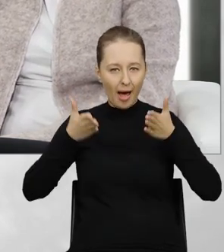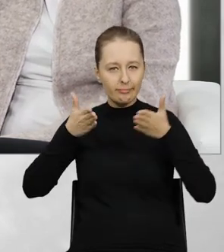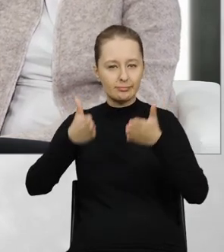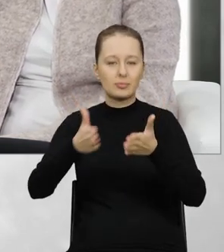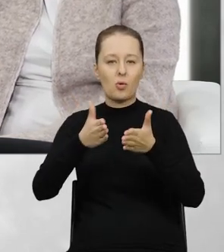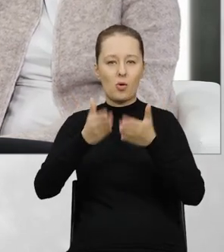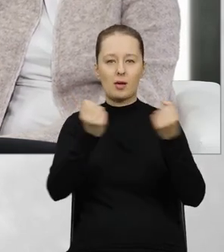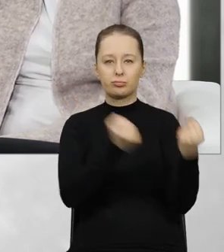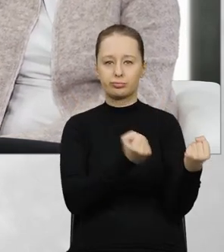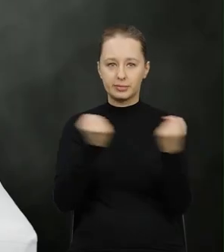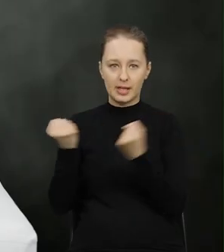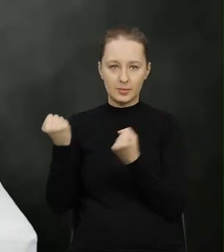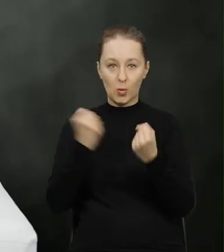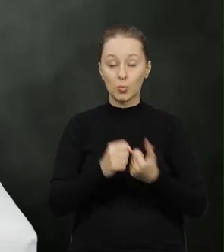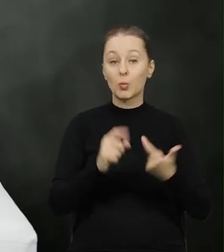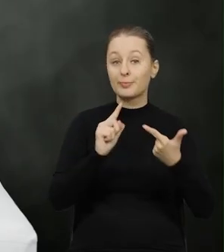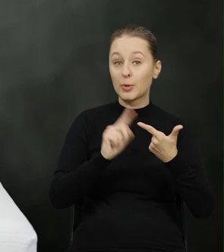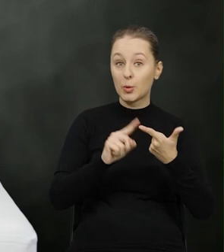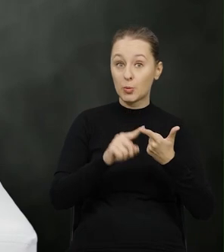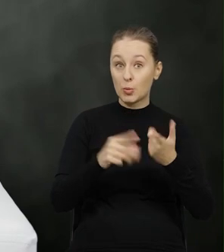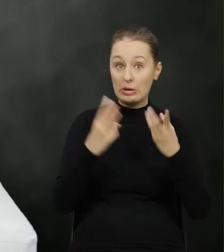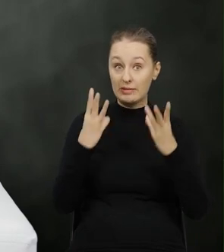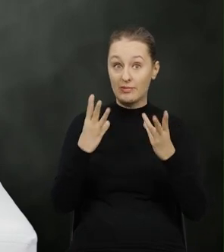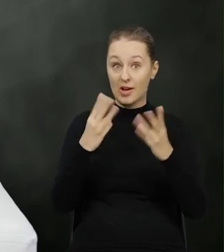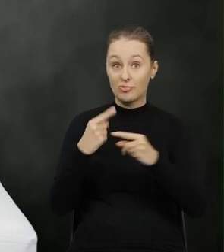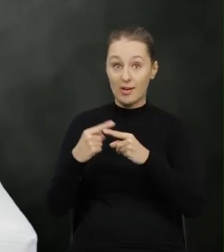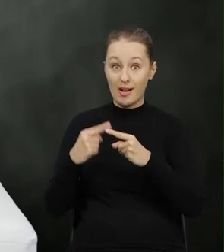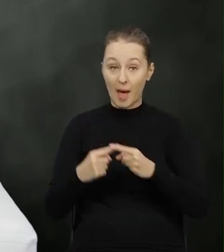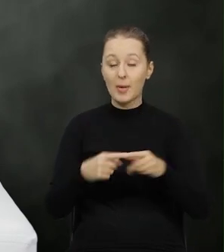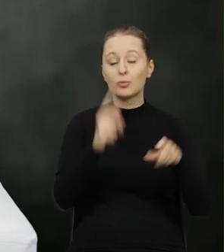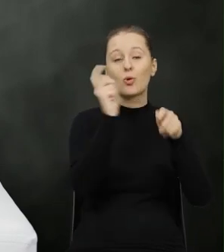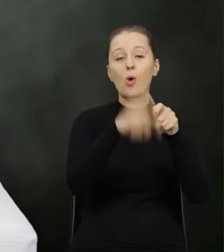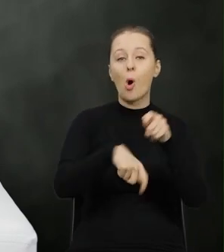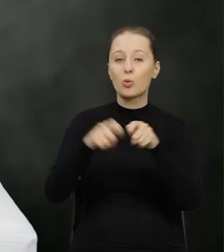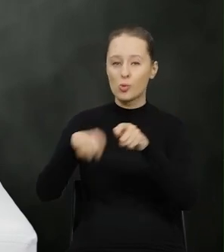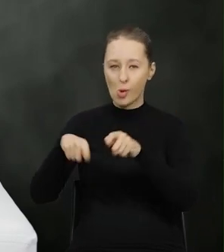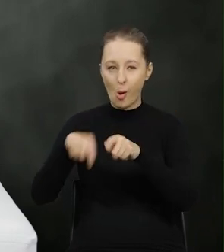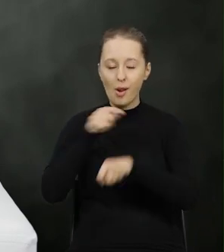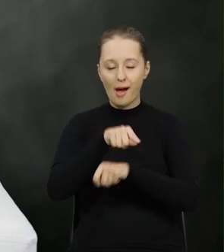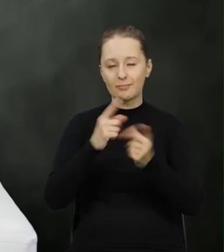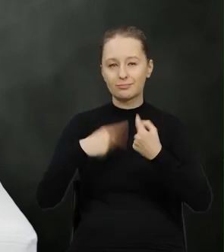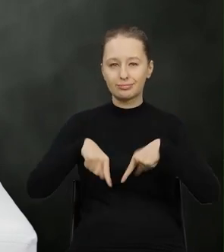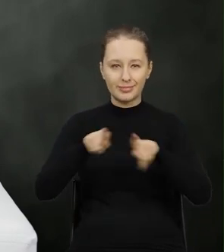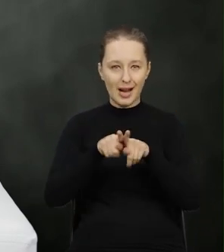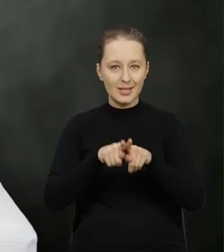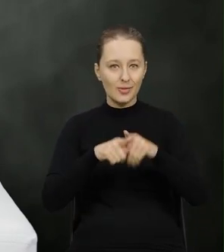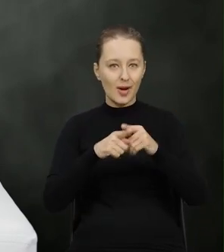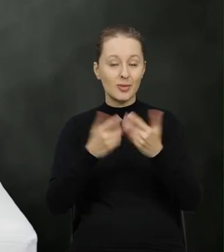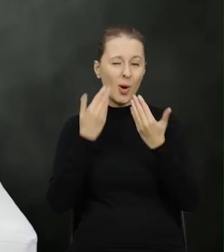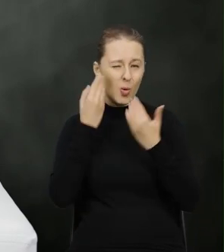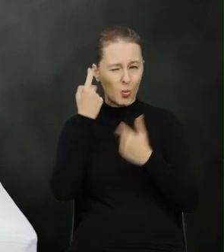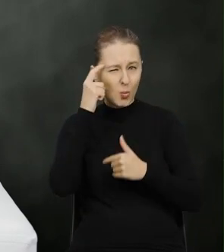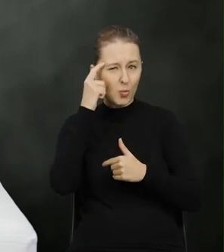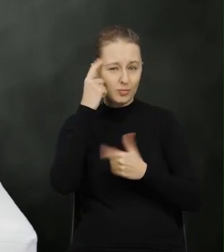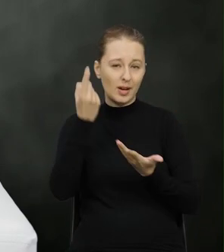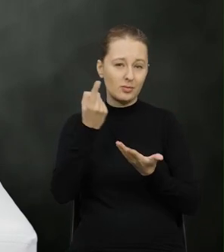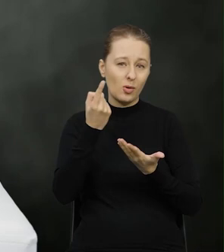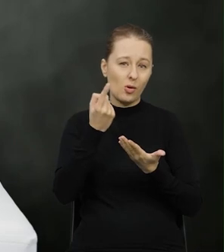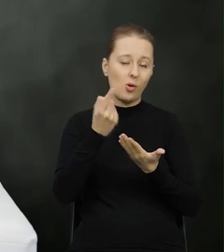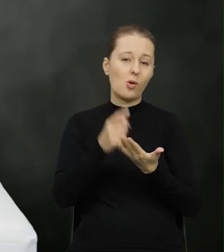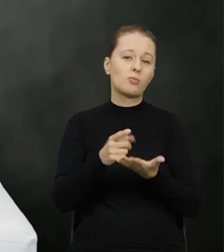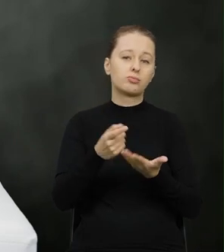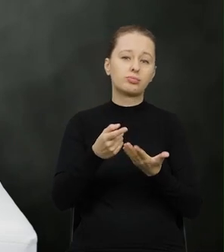przewozu. Drugim takim istotnym elementem jest kontrola, która jest realizowana głównie przez